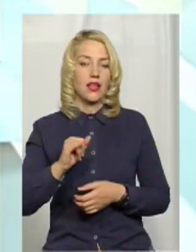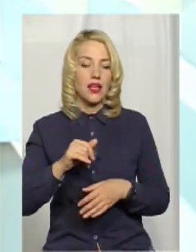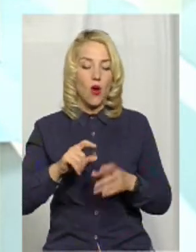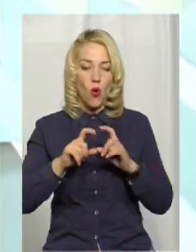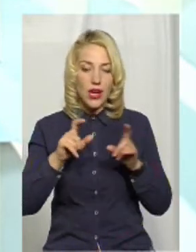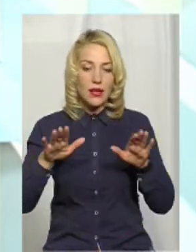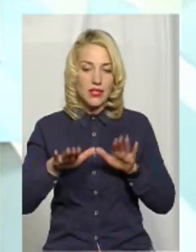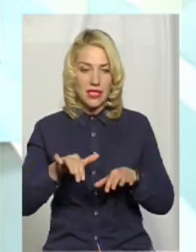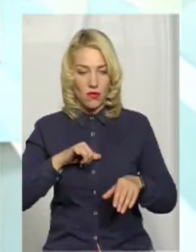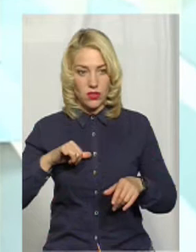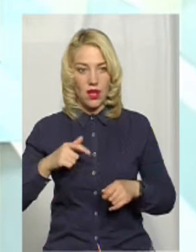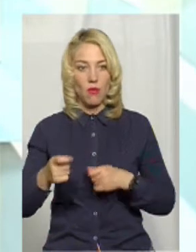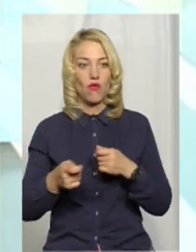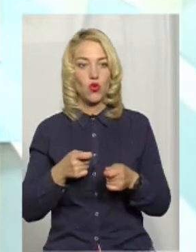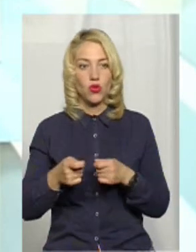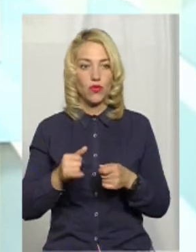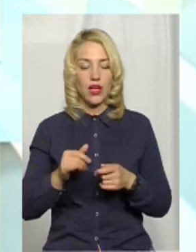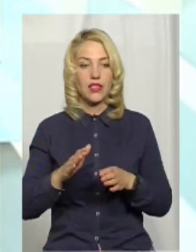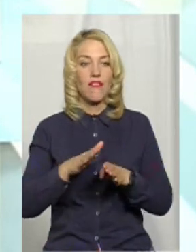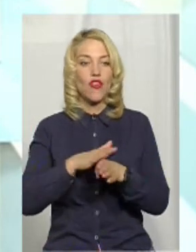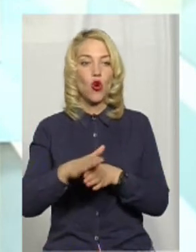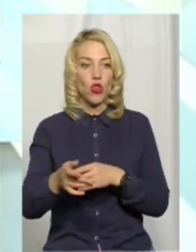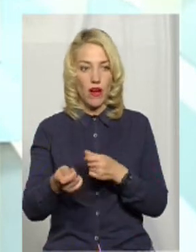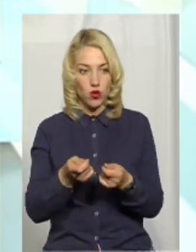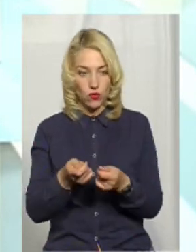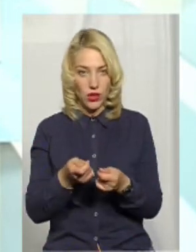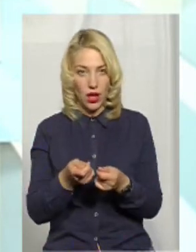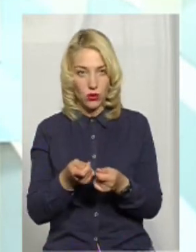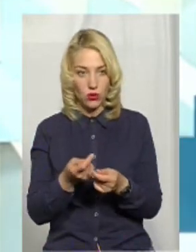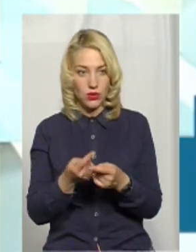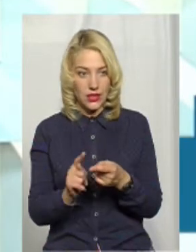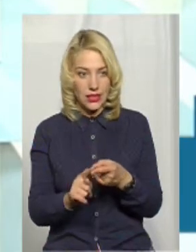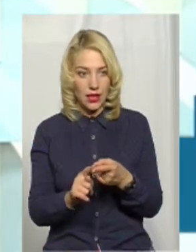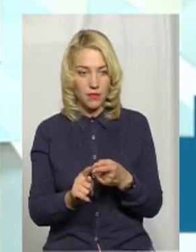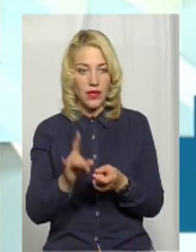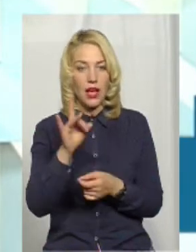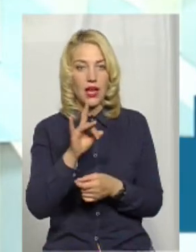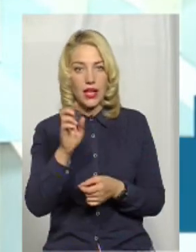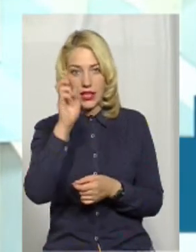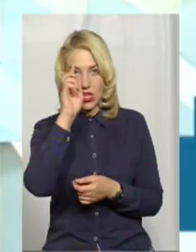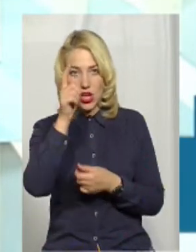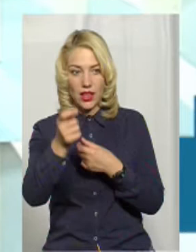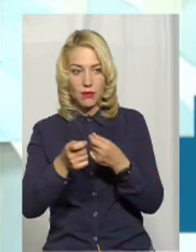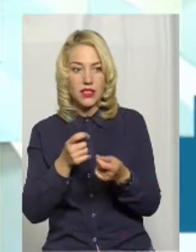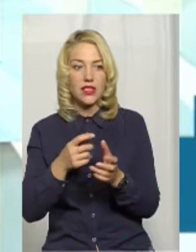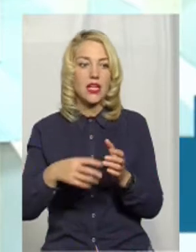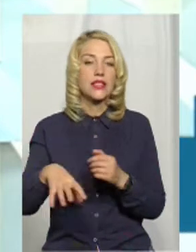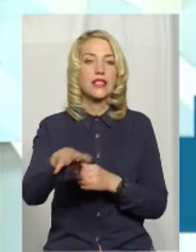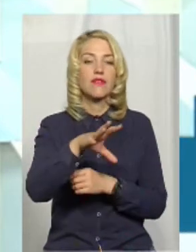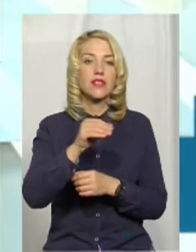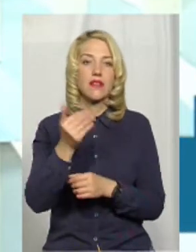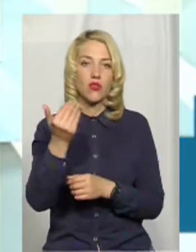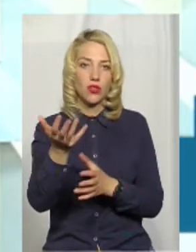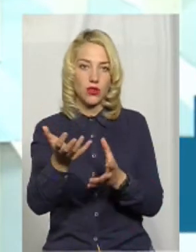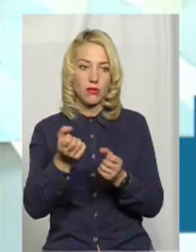самоврядування, в тому числі і органи виконавчої влади, це при райдержадміністраціях, вони всі отримали